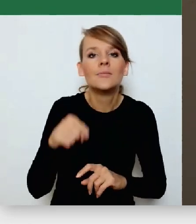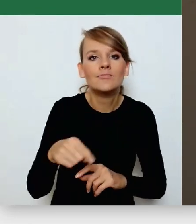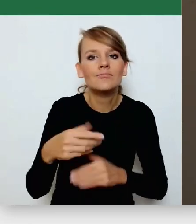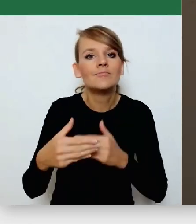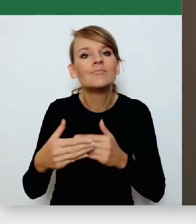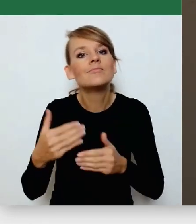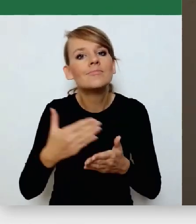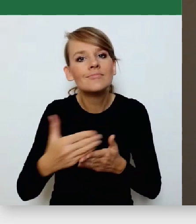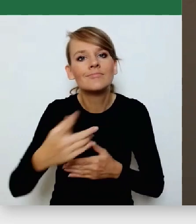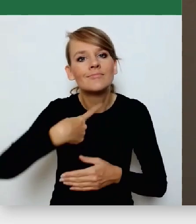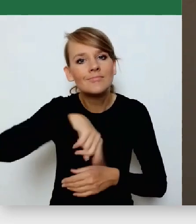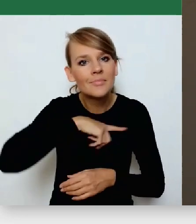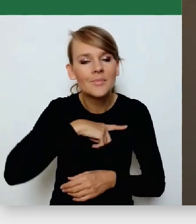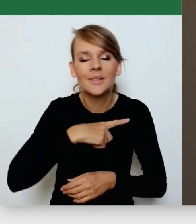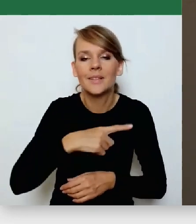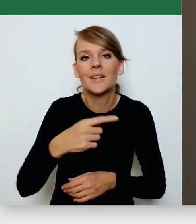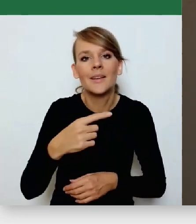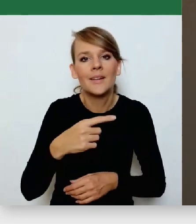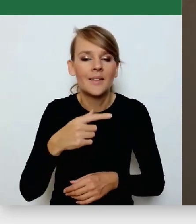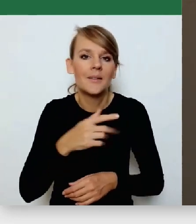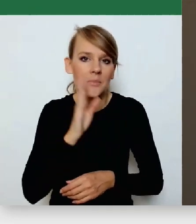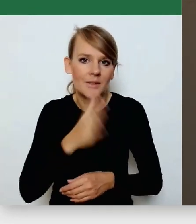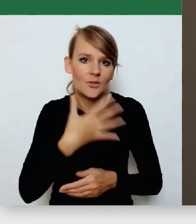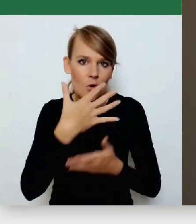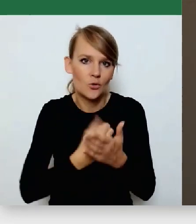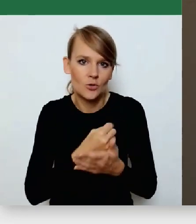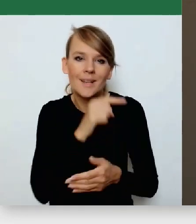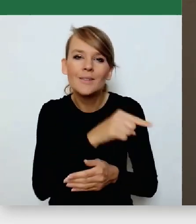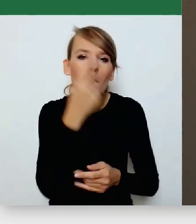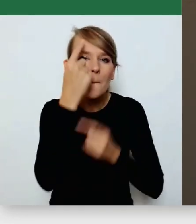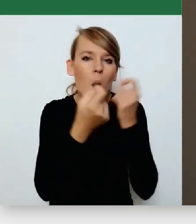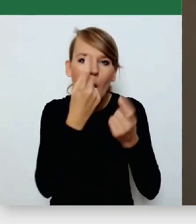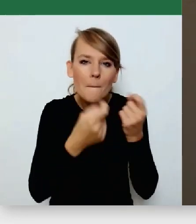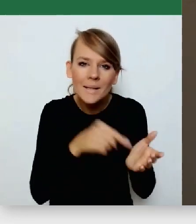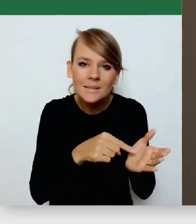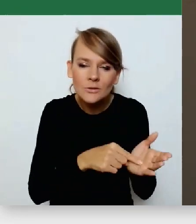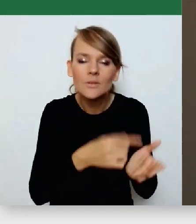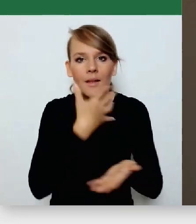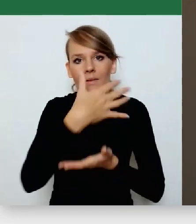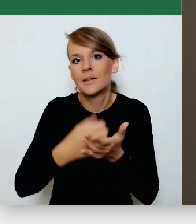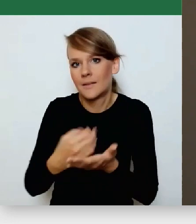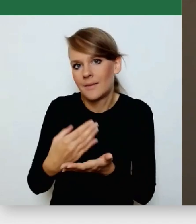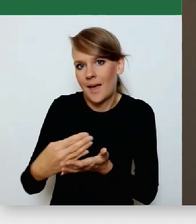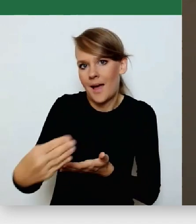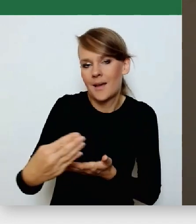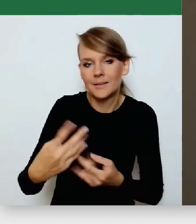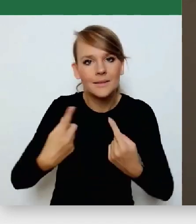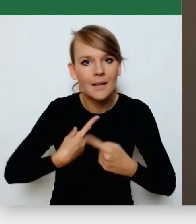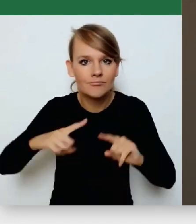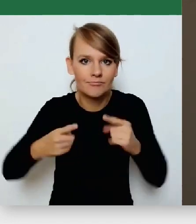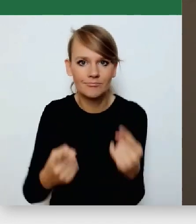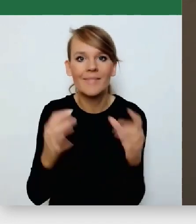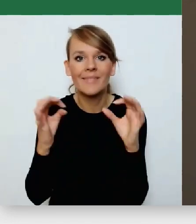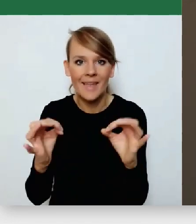którą wypracowaliśmy wówczas, przyda się do tego, aby samo się organizować teraz w tym kryzysie